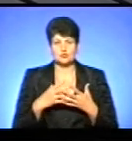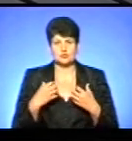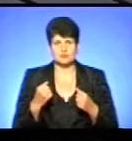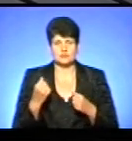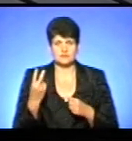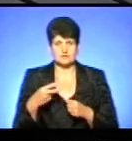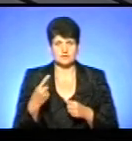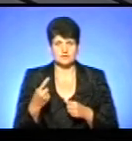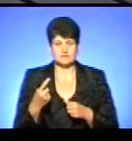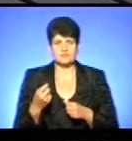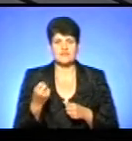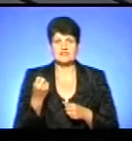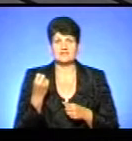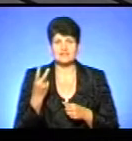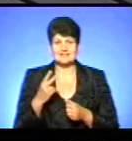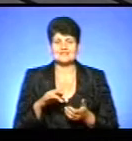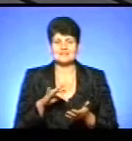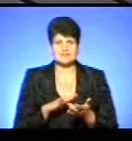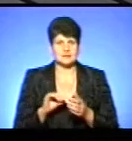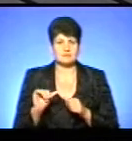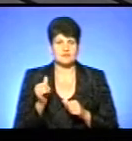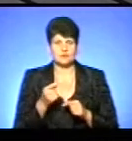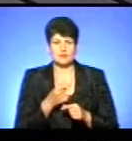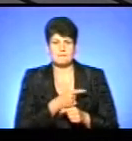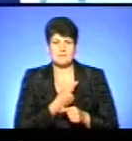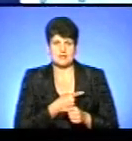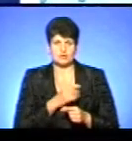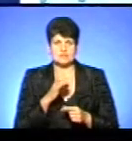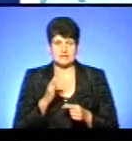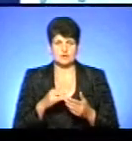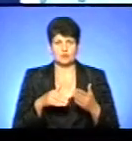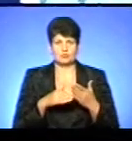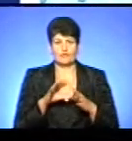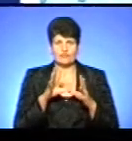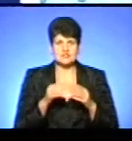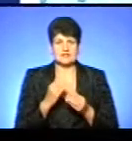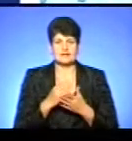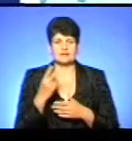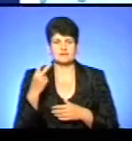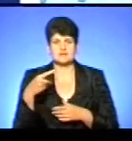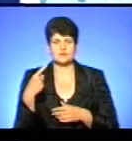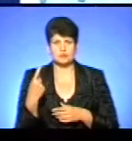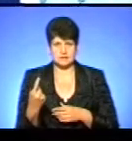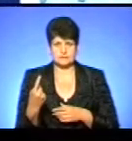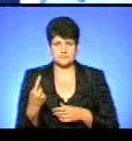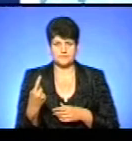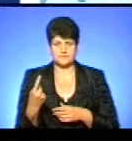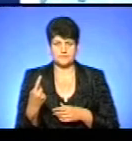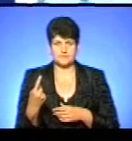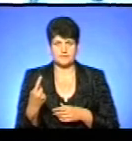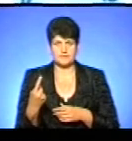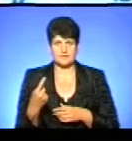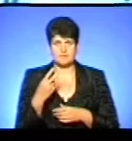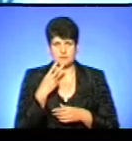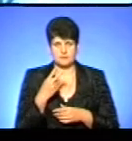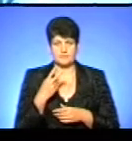21 використовує? Значить, 12 центрів, первинне медико-санітарне дому. Всі закладів 21. Так, ми бачимо, карті у є Тернопіль по